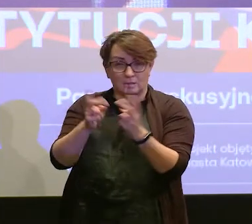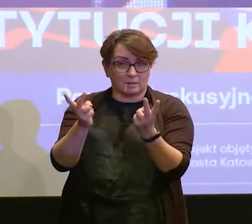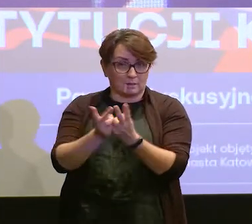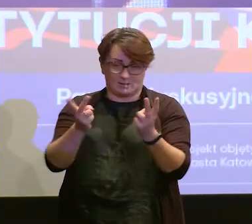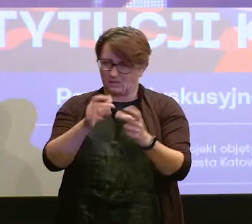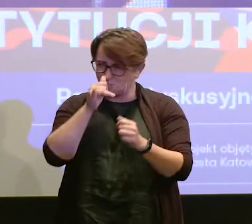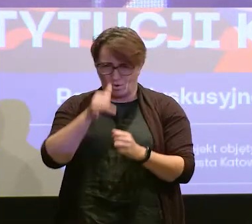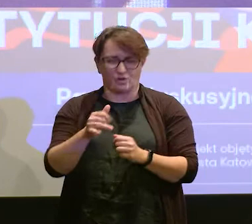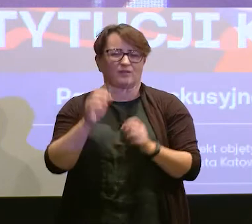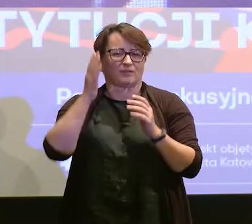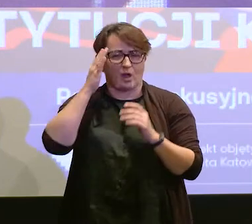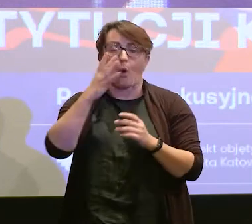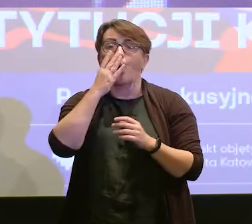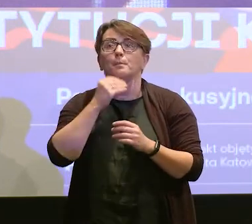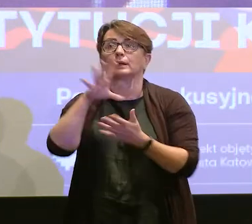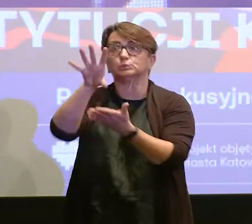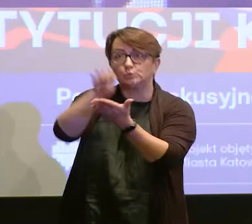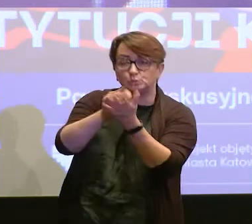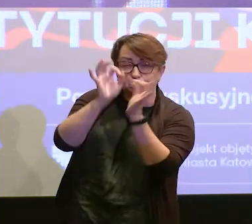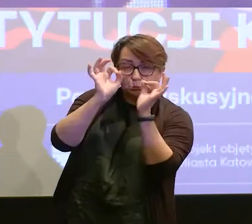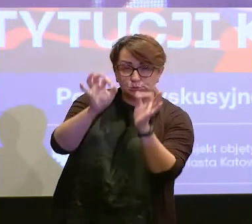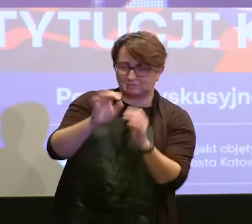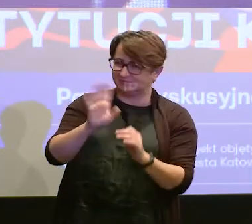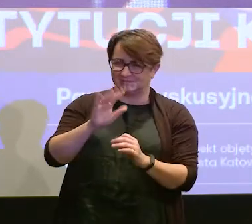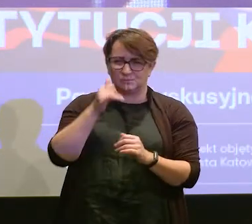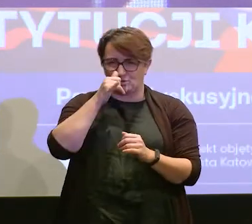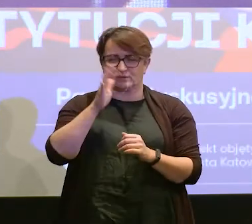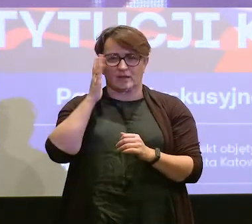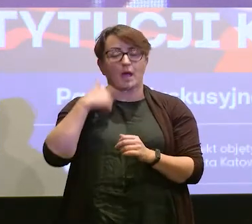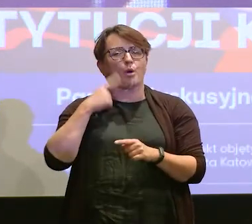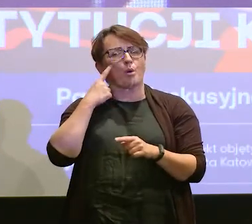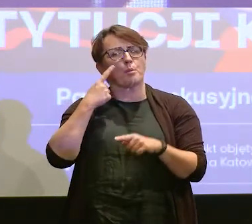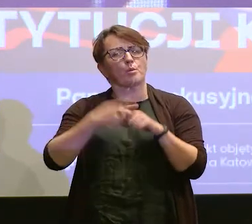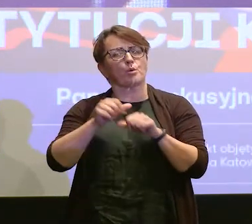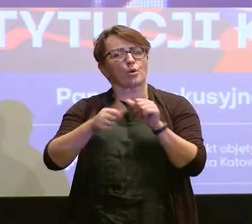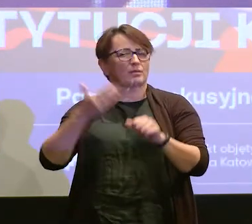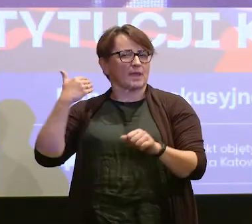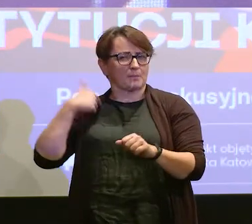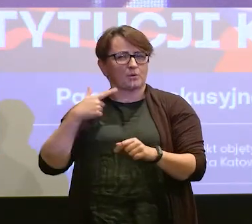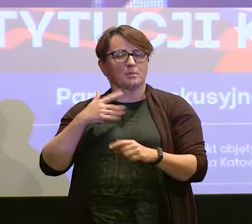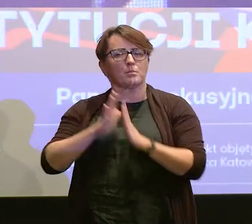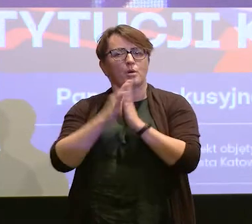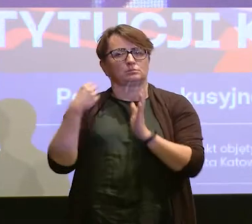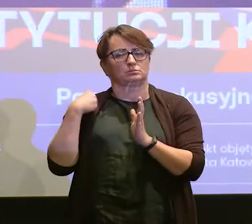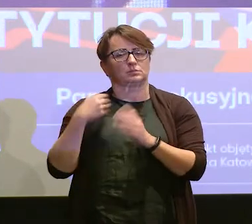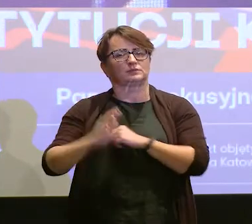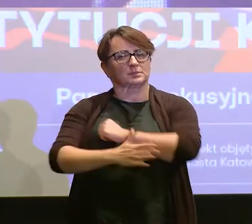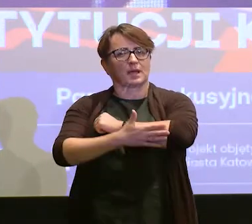odtworzymy dokładnie obrazów. Jakieś pół roku temu poproszono mnie o wsparcie właśnie, na Wawelu